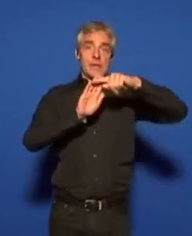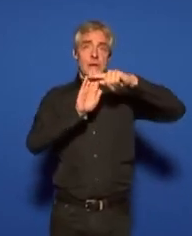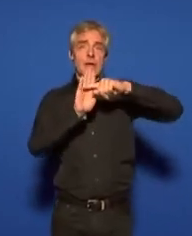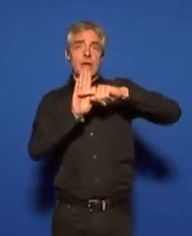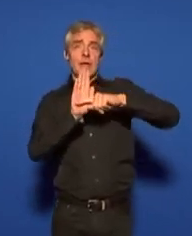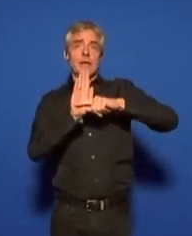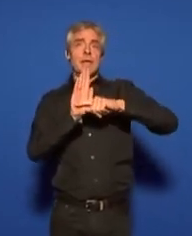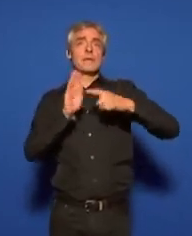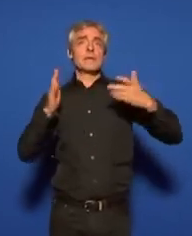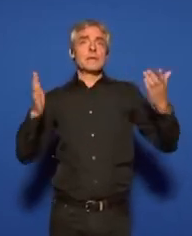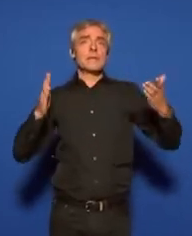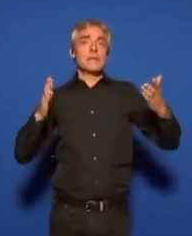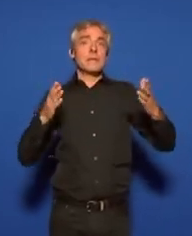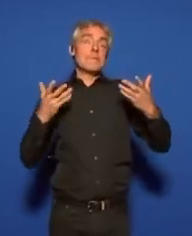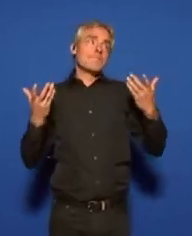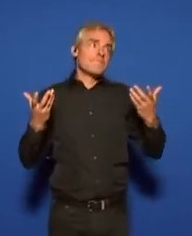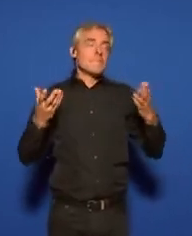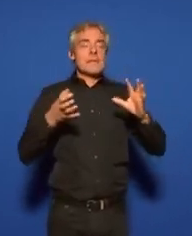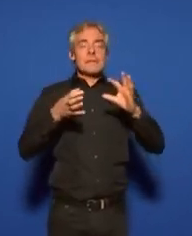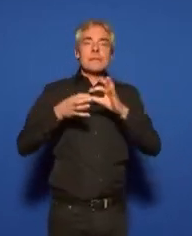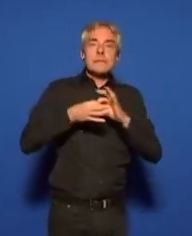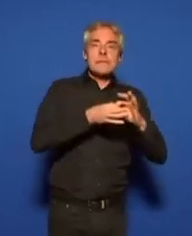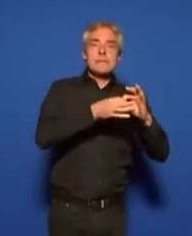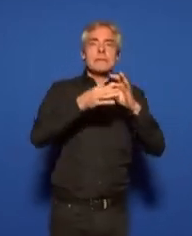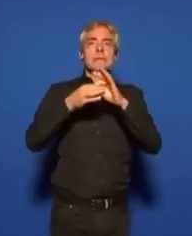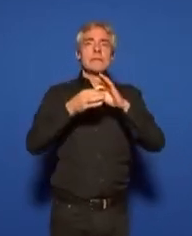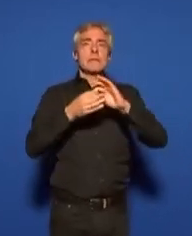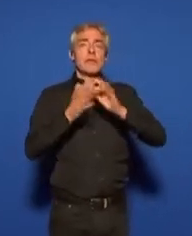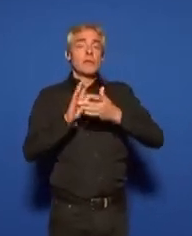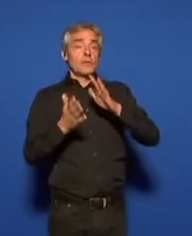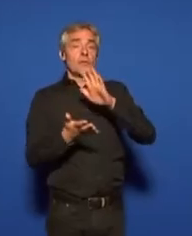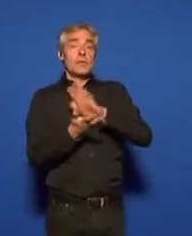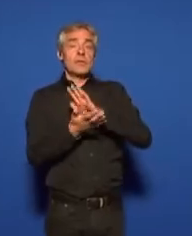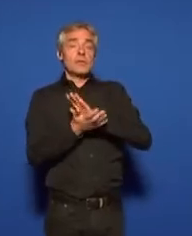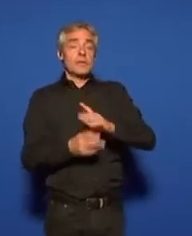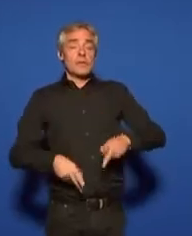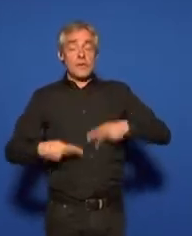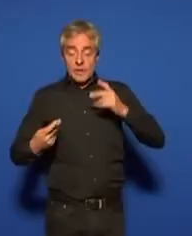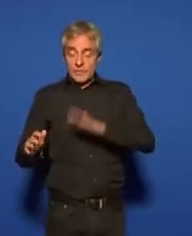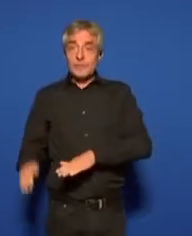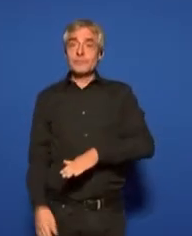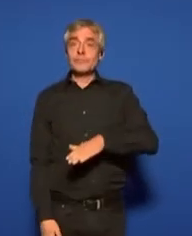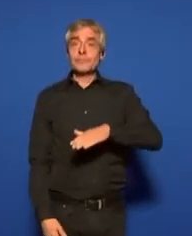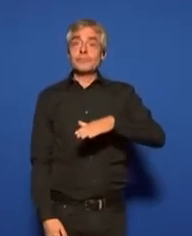de la solidarité à tous les âges de la vie, depuis